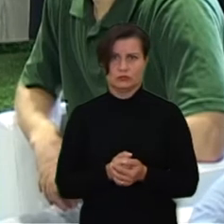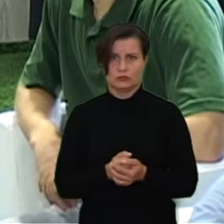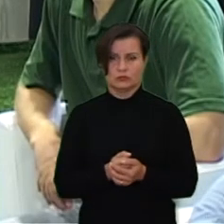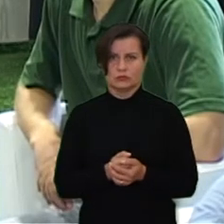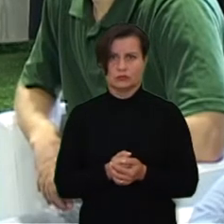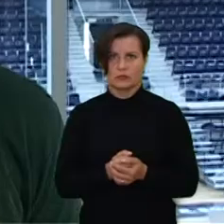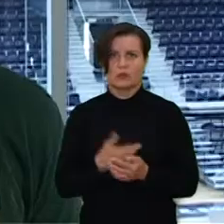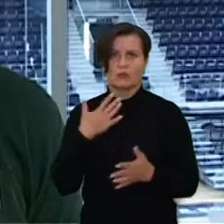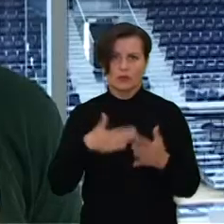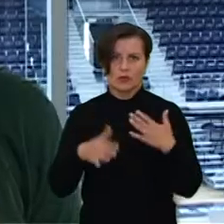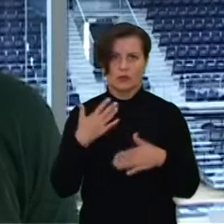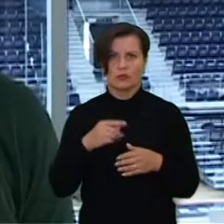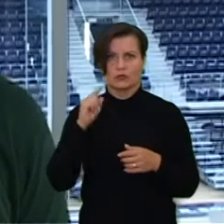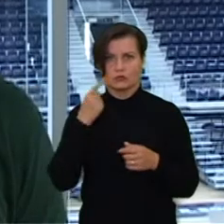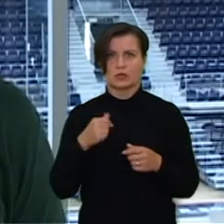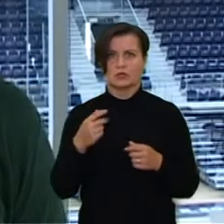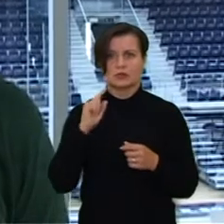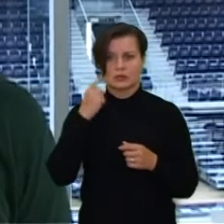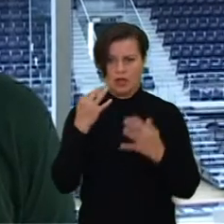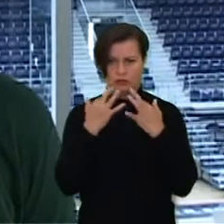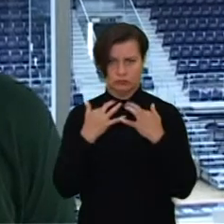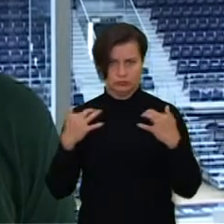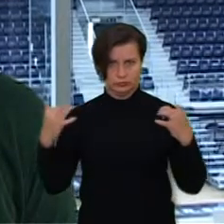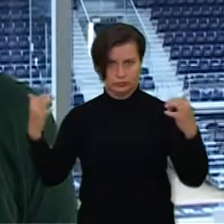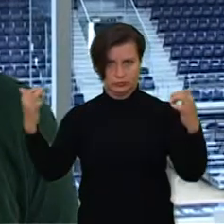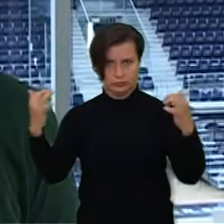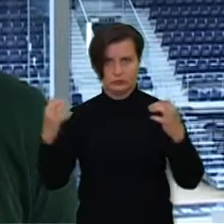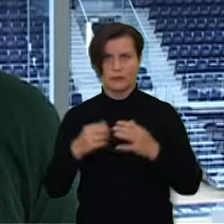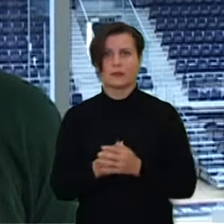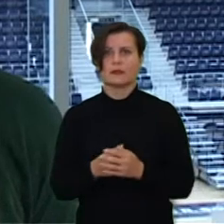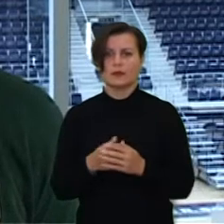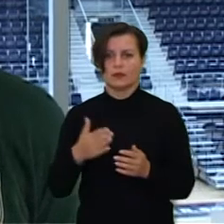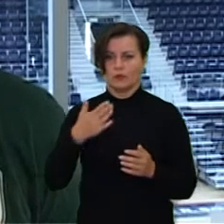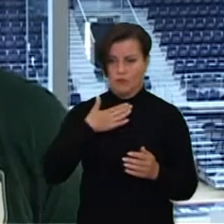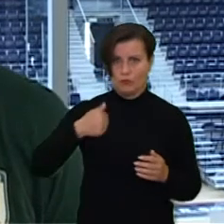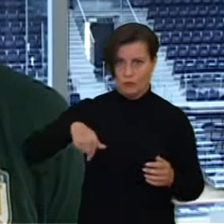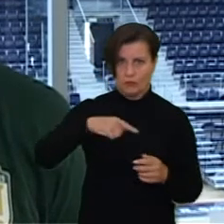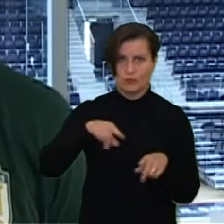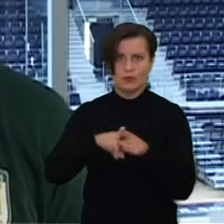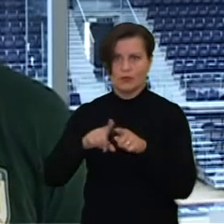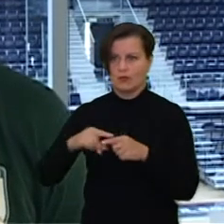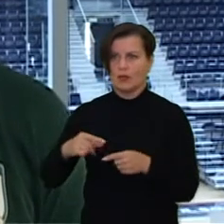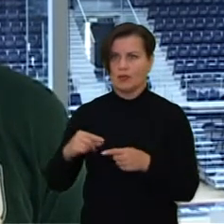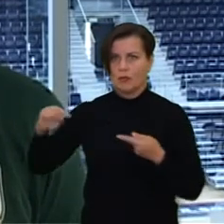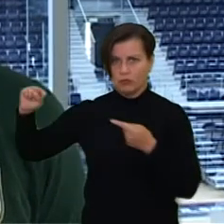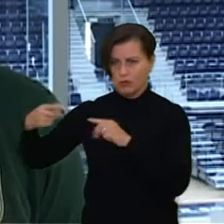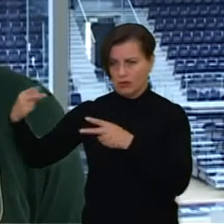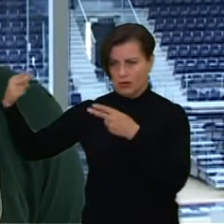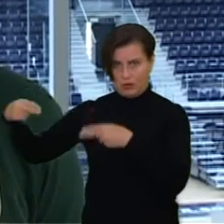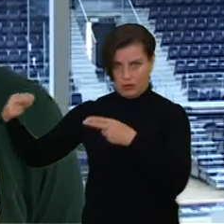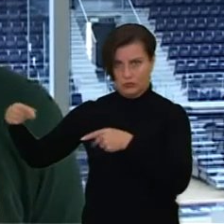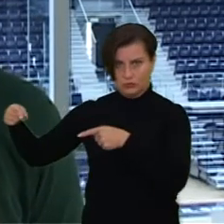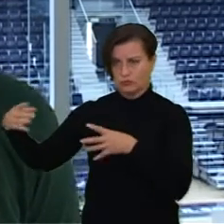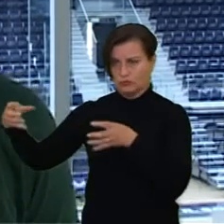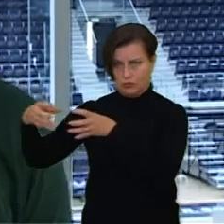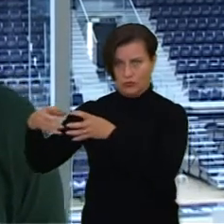maloniau žaisti ir pilnoje salėje, ir mum, ir priešininkui, maloniau, ir,